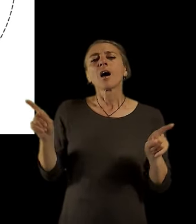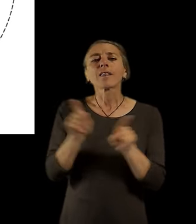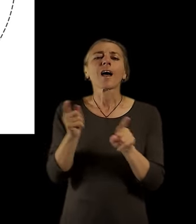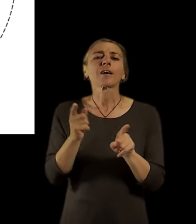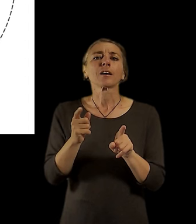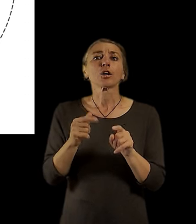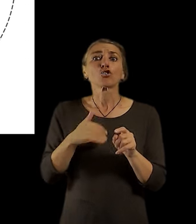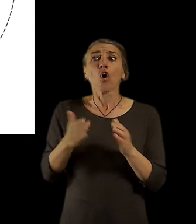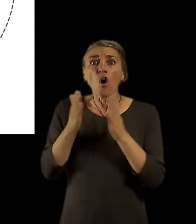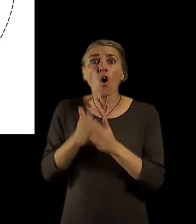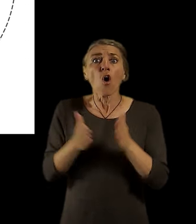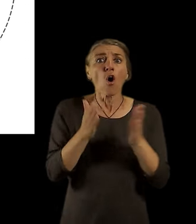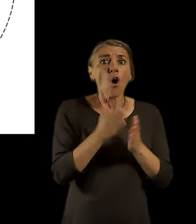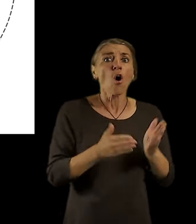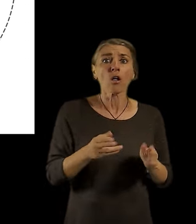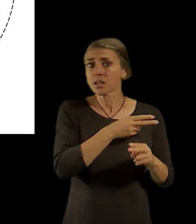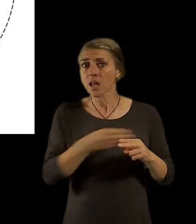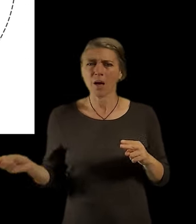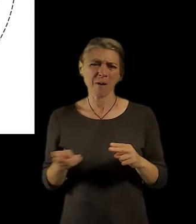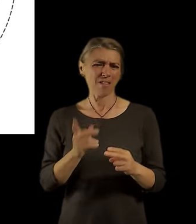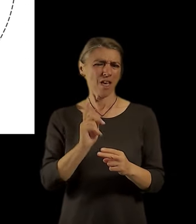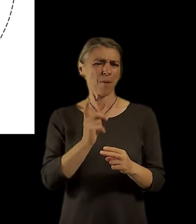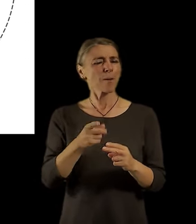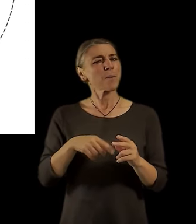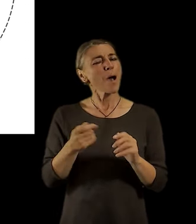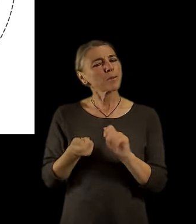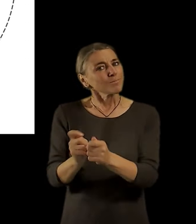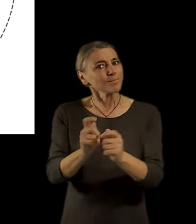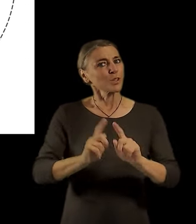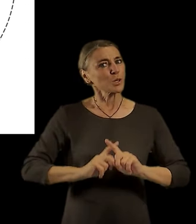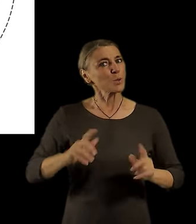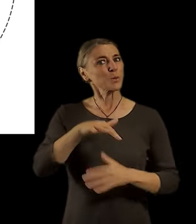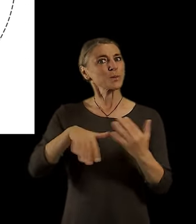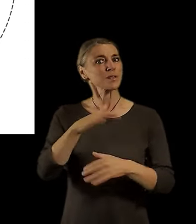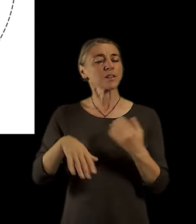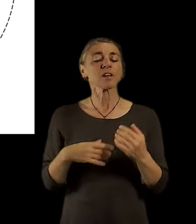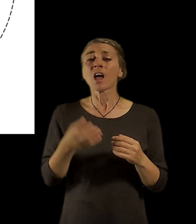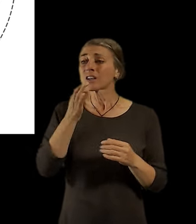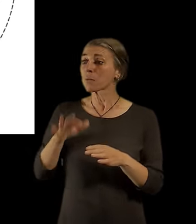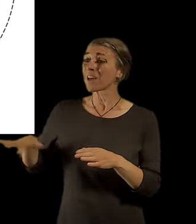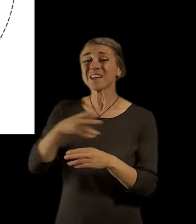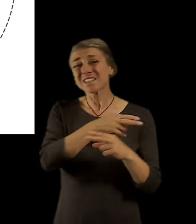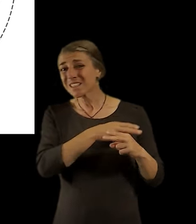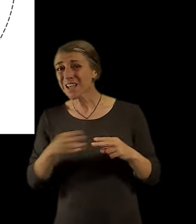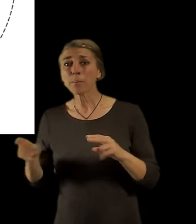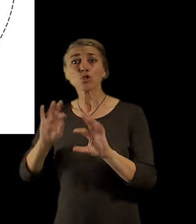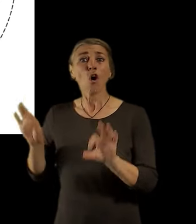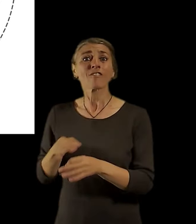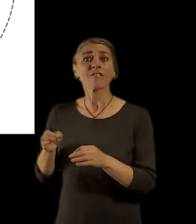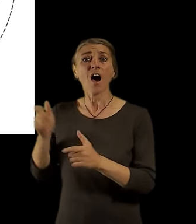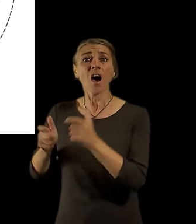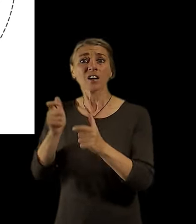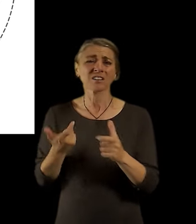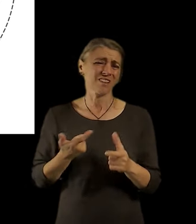školy v jedné čtvrti, právě, jak jsme si tady ukazovali předtím, nebo všude jenom práce, nebo všude jenom bydlení. A že to všechno má být podpořené